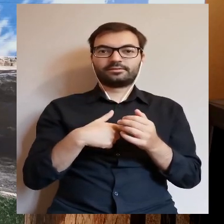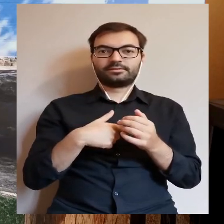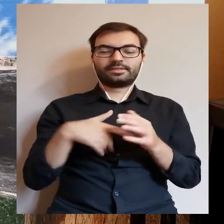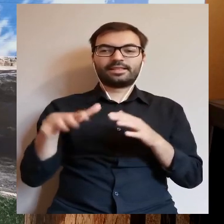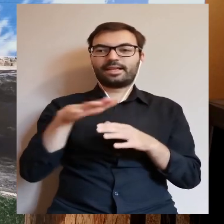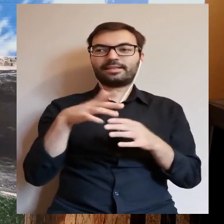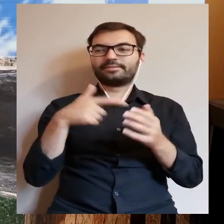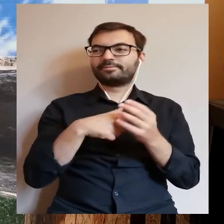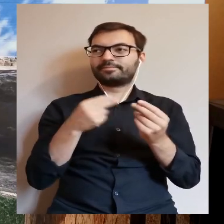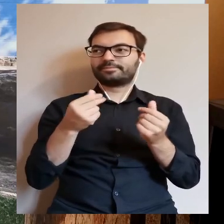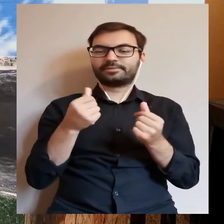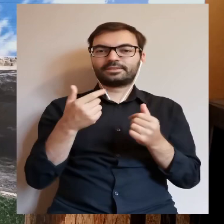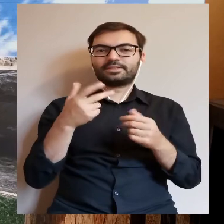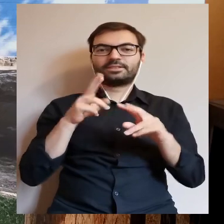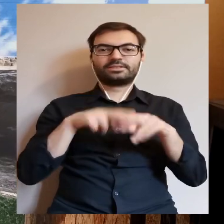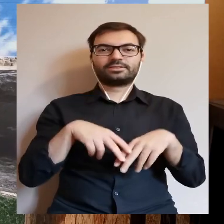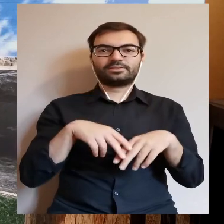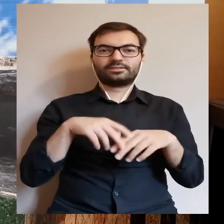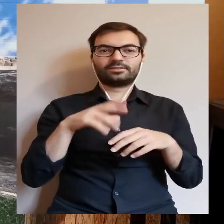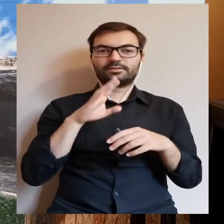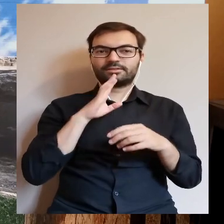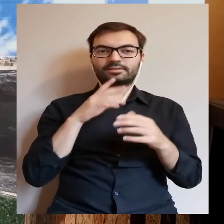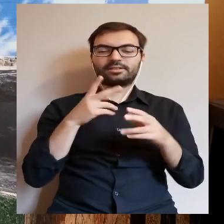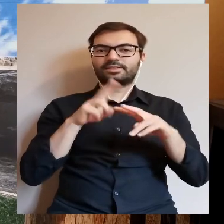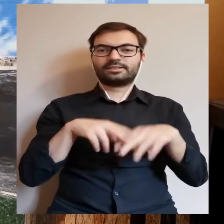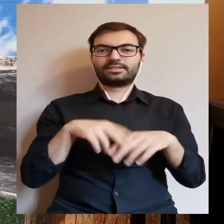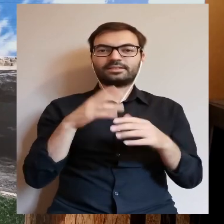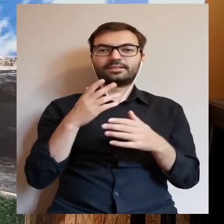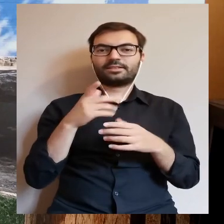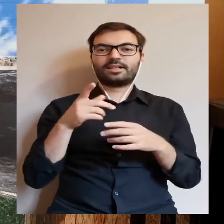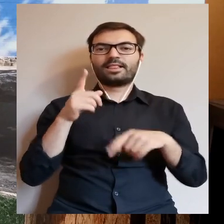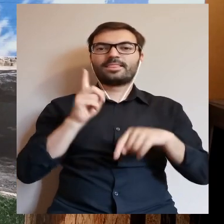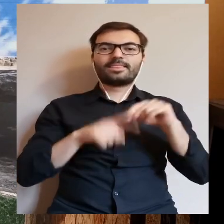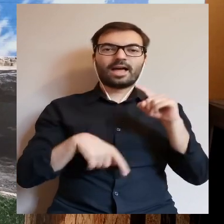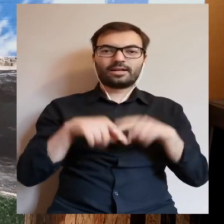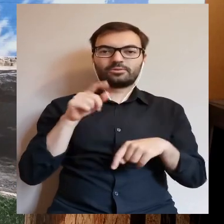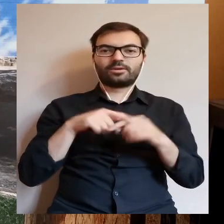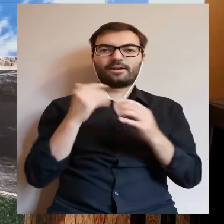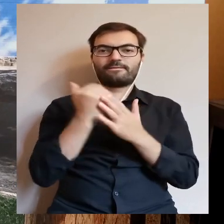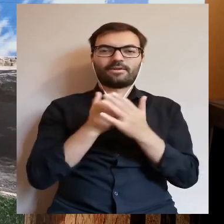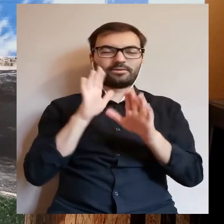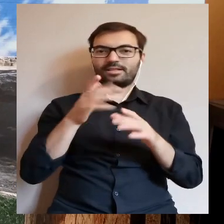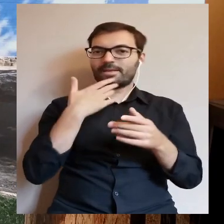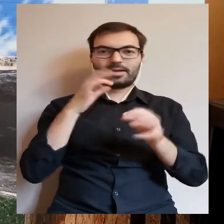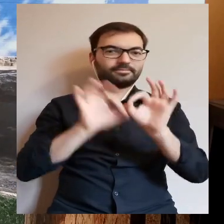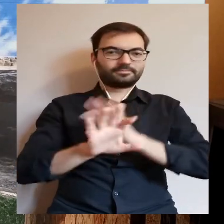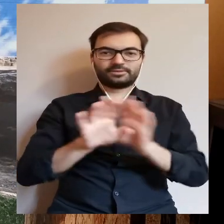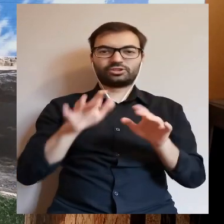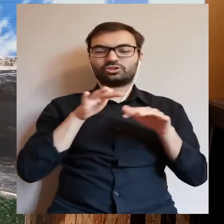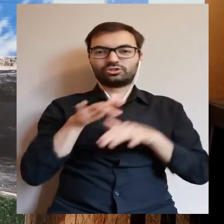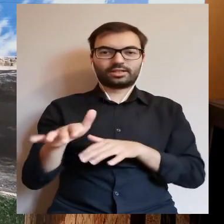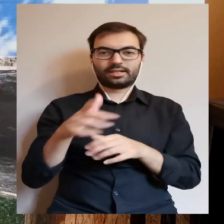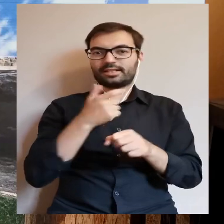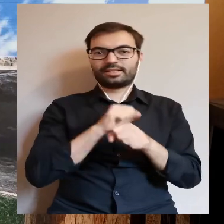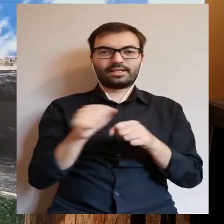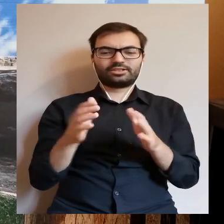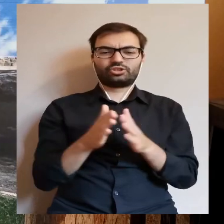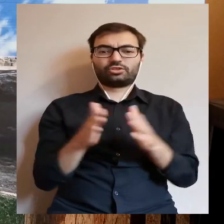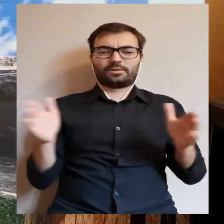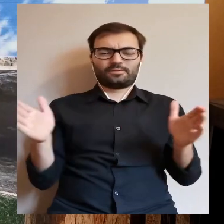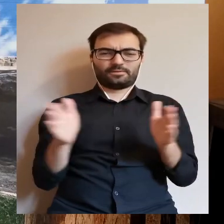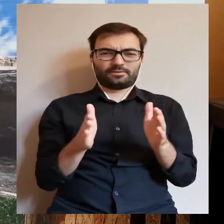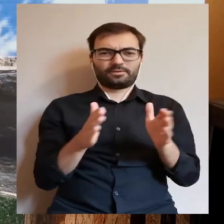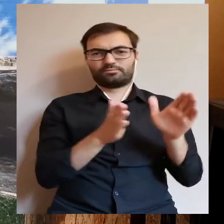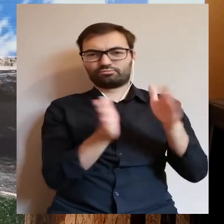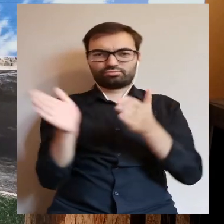nieuregulowanym. Tam zostało, zostało, pozostawiono te naturalne warunki. Rzeka nie